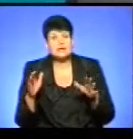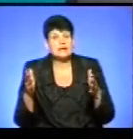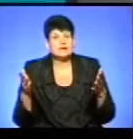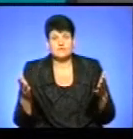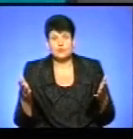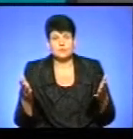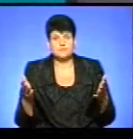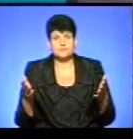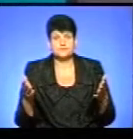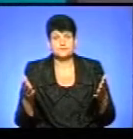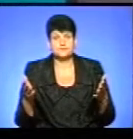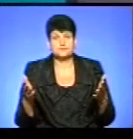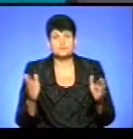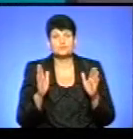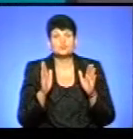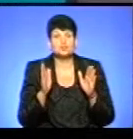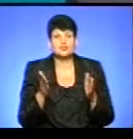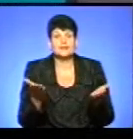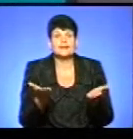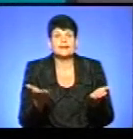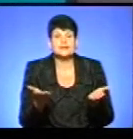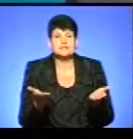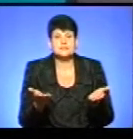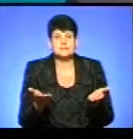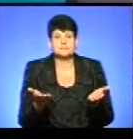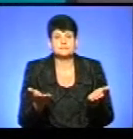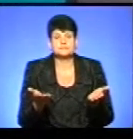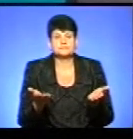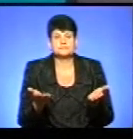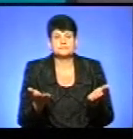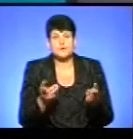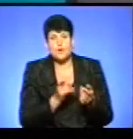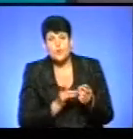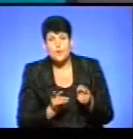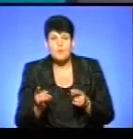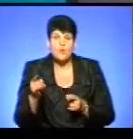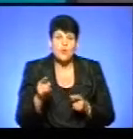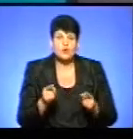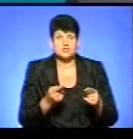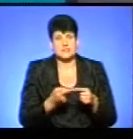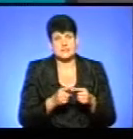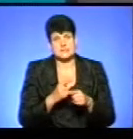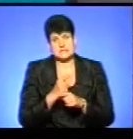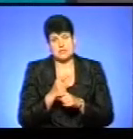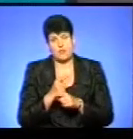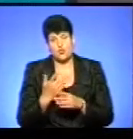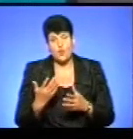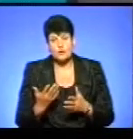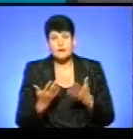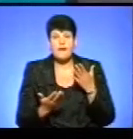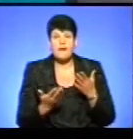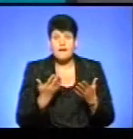може бути якесь обходження, знову ж таки, цієї заборони. Але,